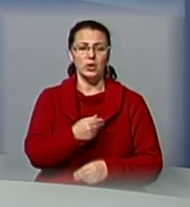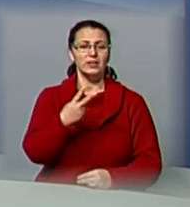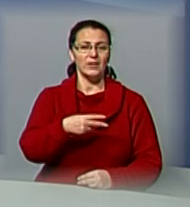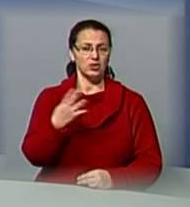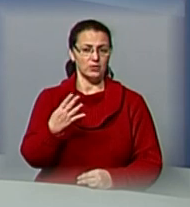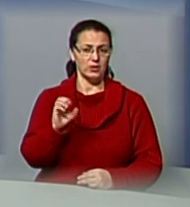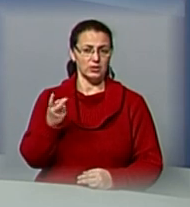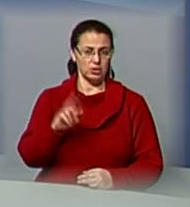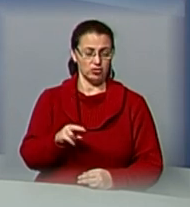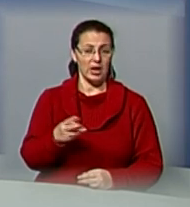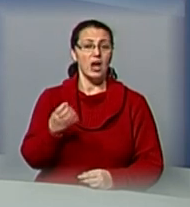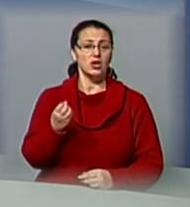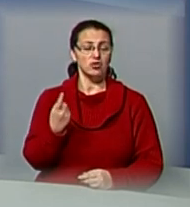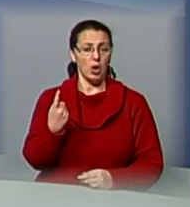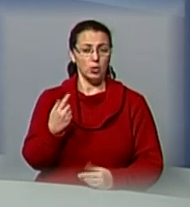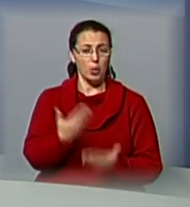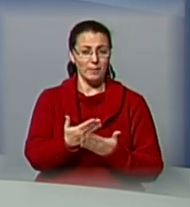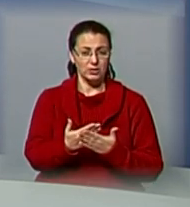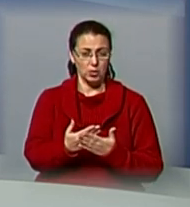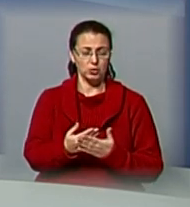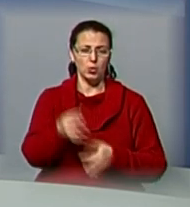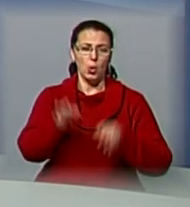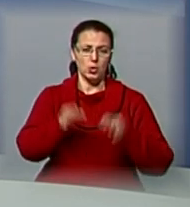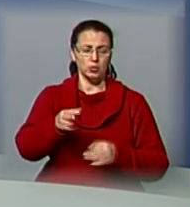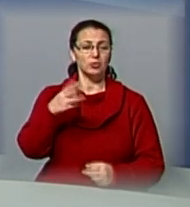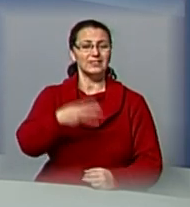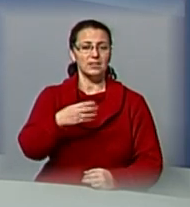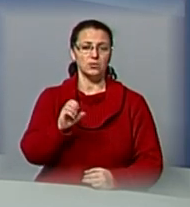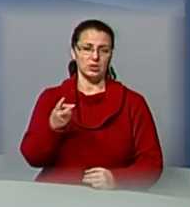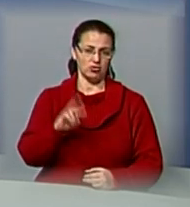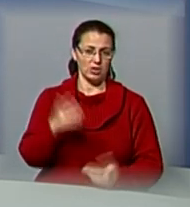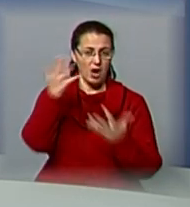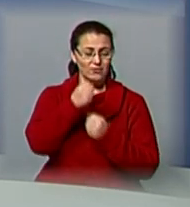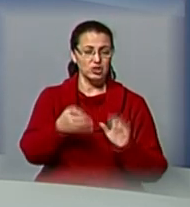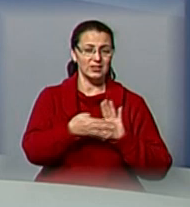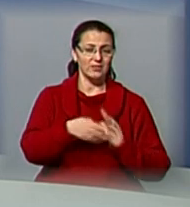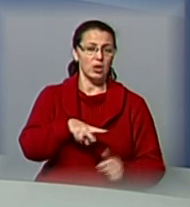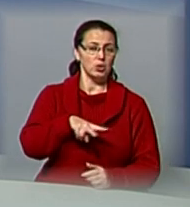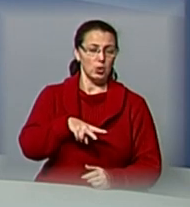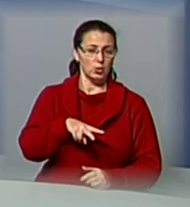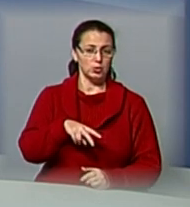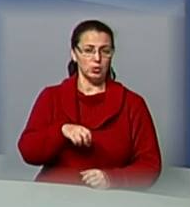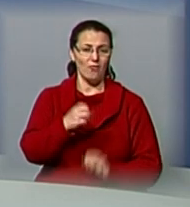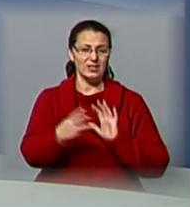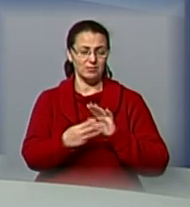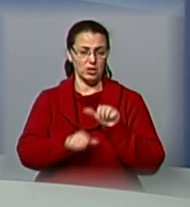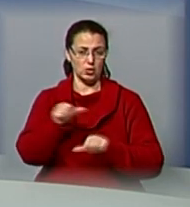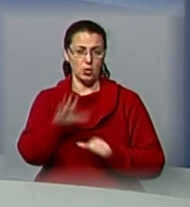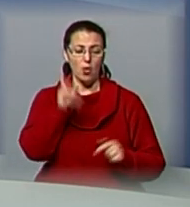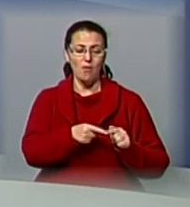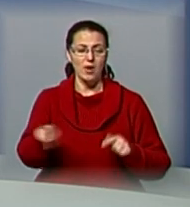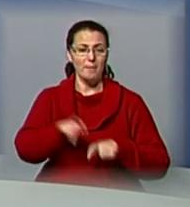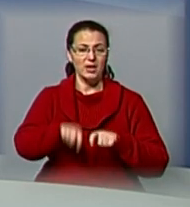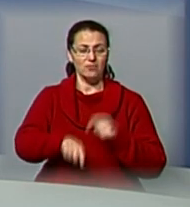по ще одному підозрюваному відбудеться 30 січня. Нагадаю, в ніч на 9 лютого 2018 року під час